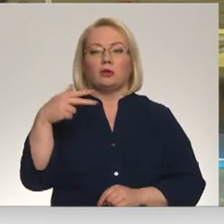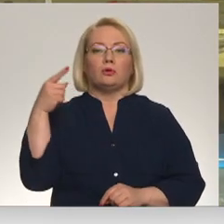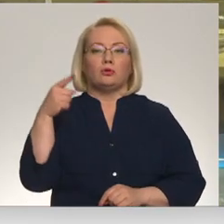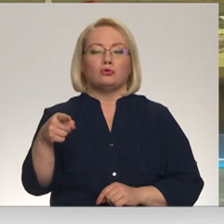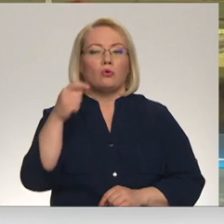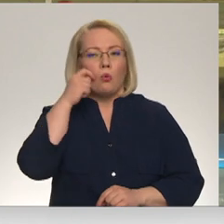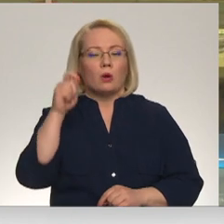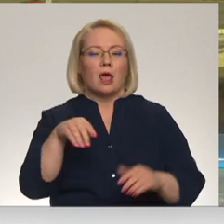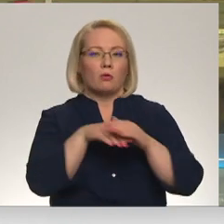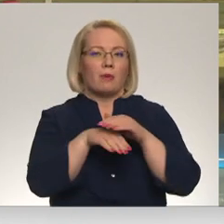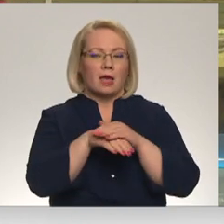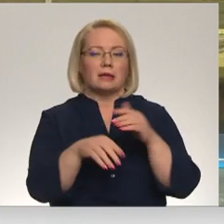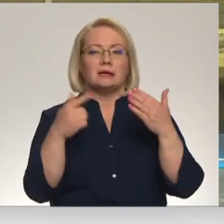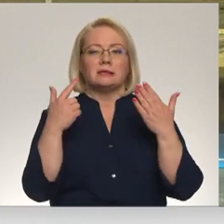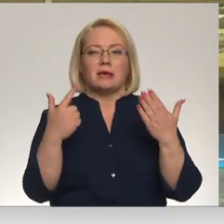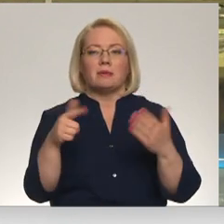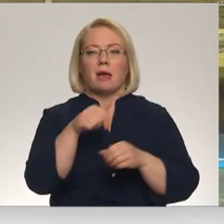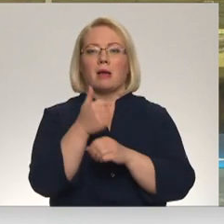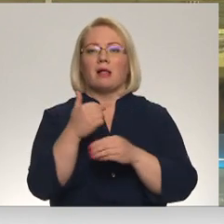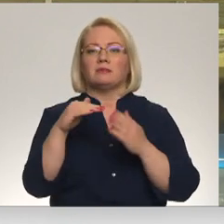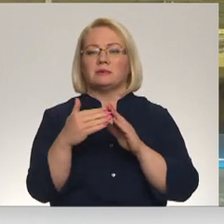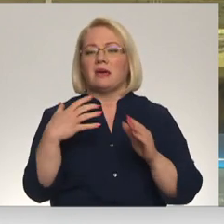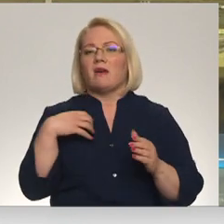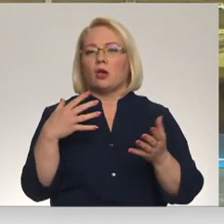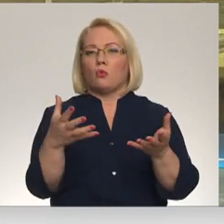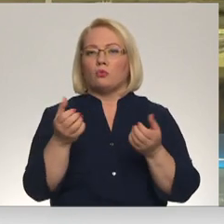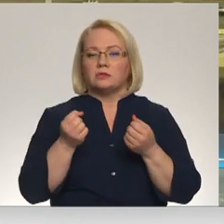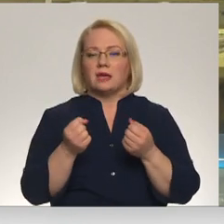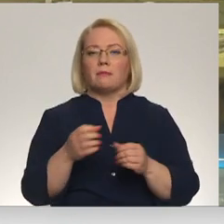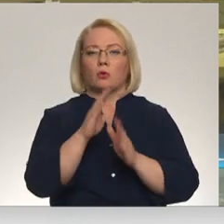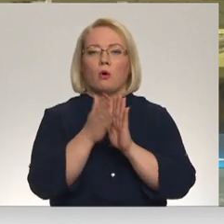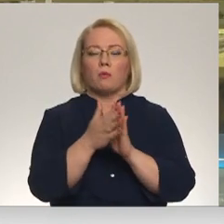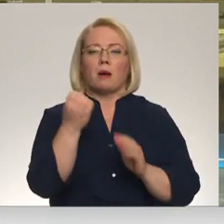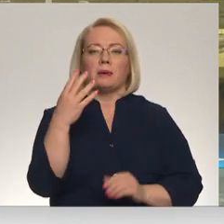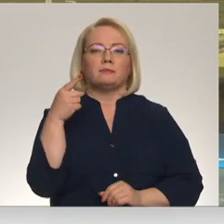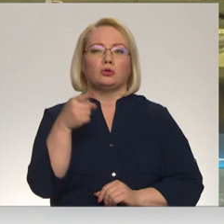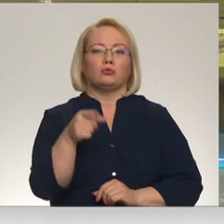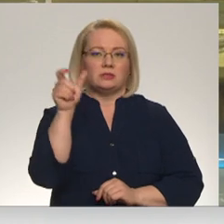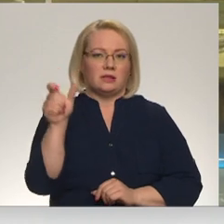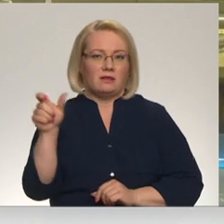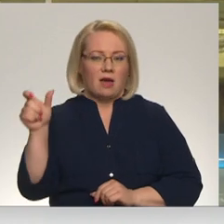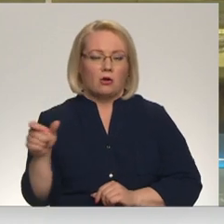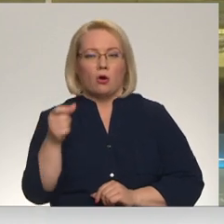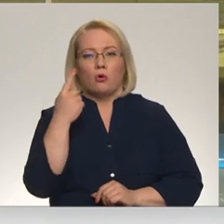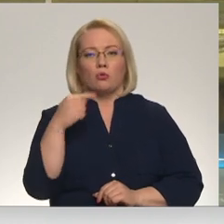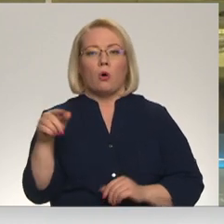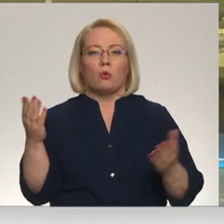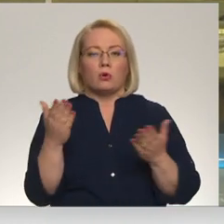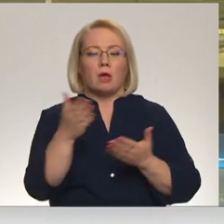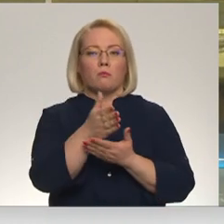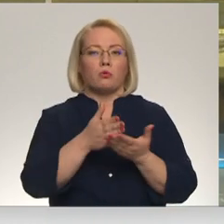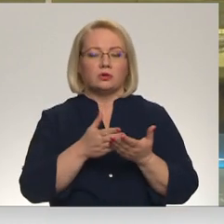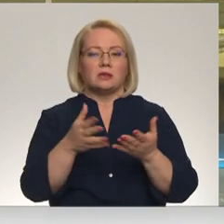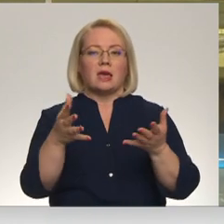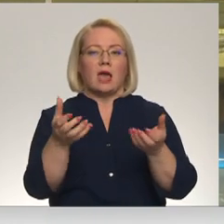Ukrainas bēgļu, septiņām valsts pilsētām vajadzētu uzņemt kopumā gandrīz 15 tūkstošus cilvēku, no kuriem vairāk nekā puse būtu